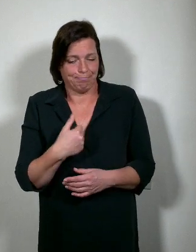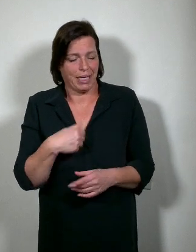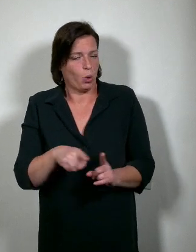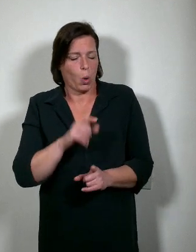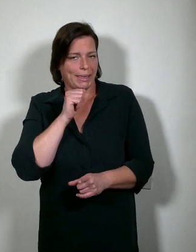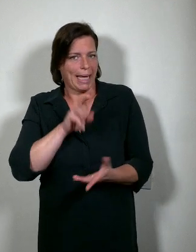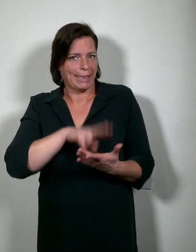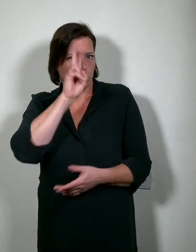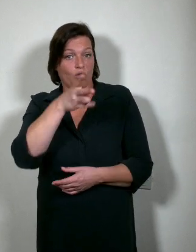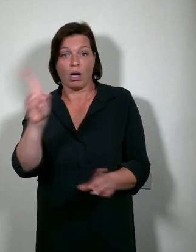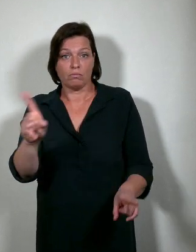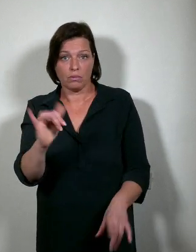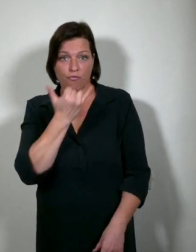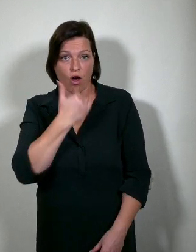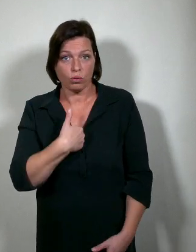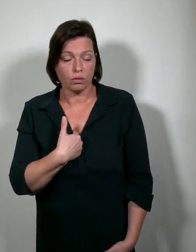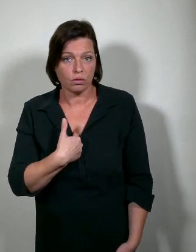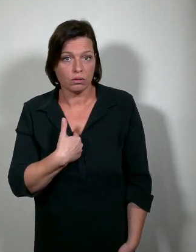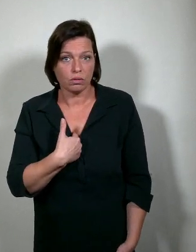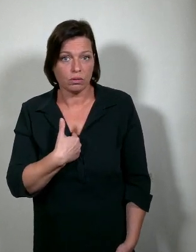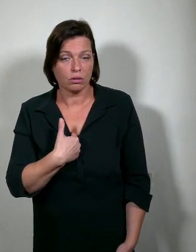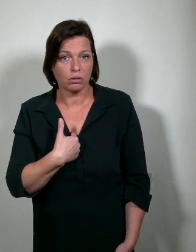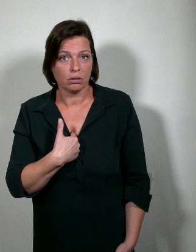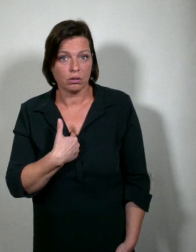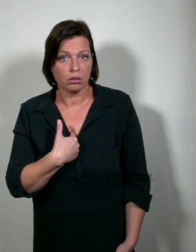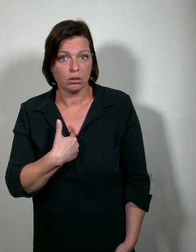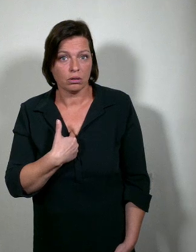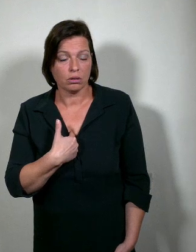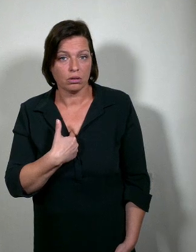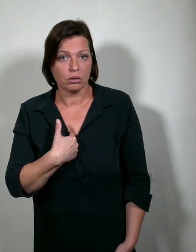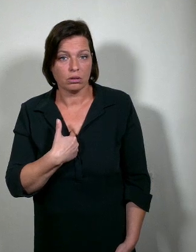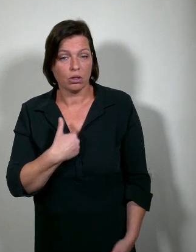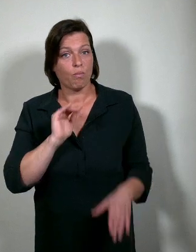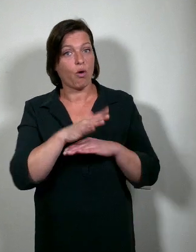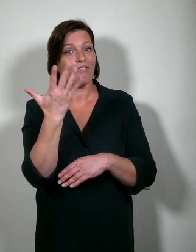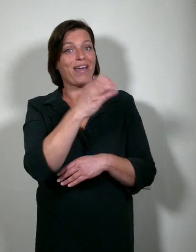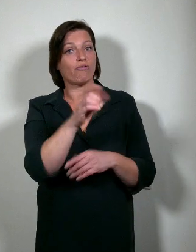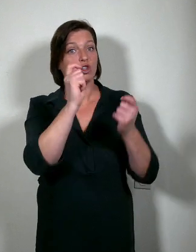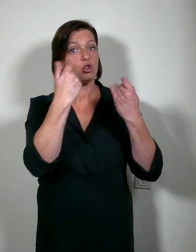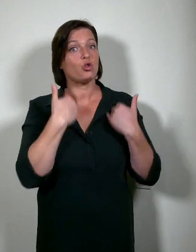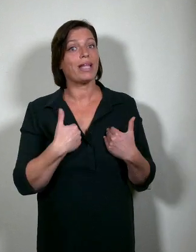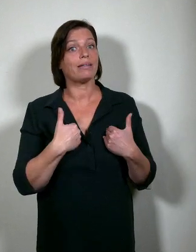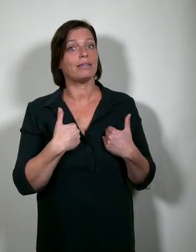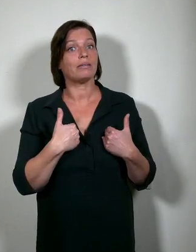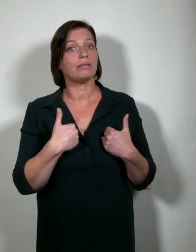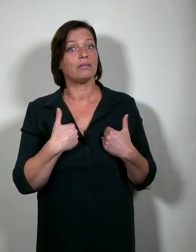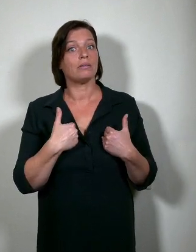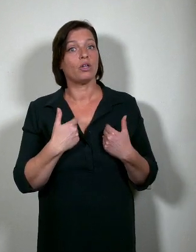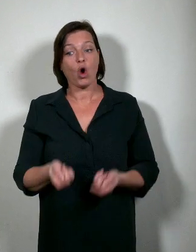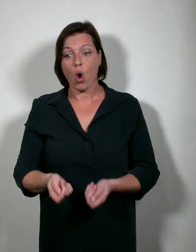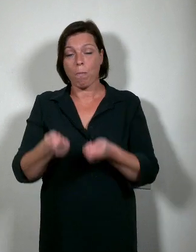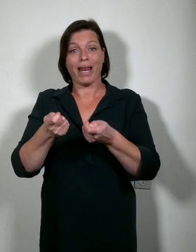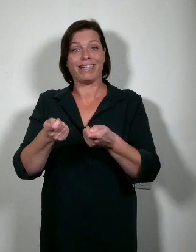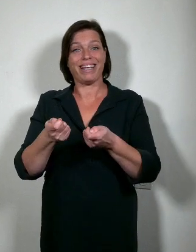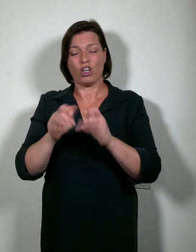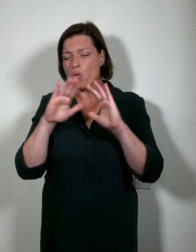-believers. Maar ik zat er naast. Ik zat er echt naast. Meer dan 500 studenten volgen nu opleidingen van wereldniveau